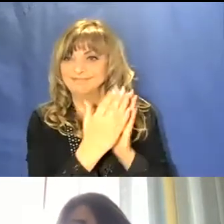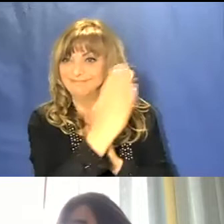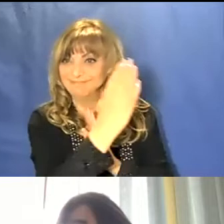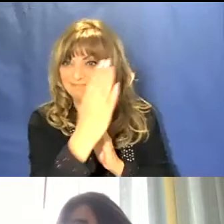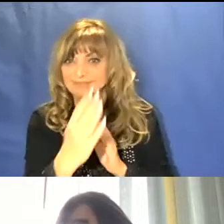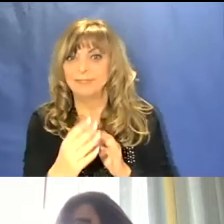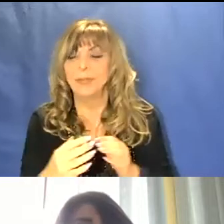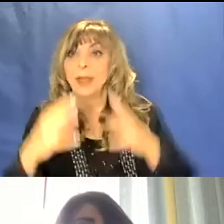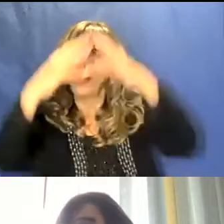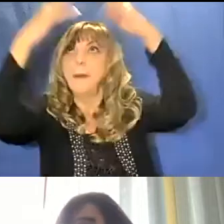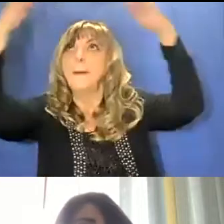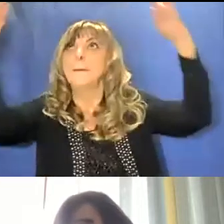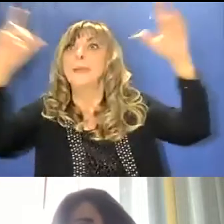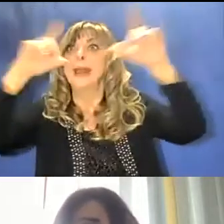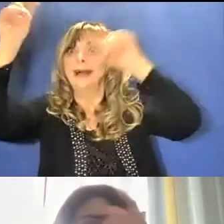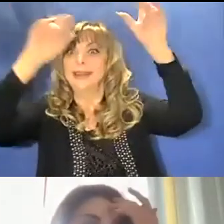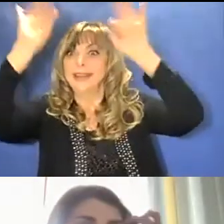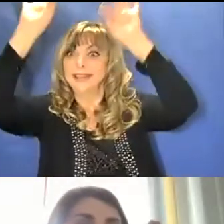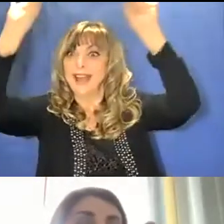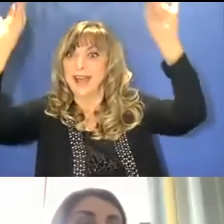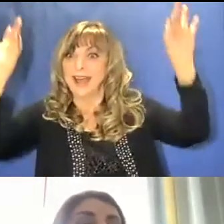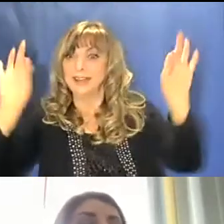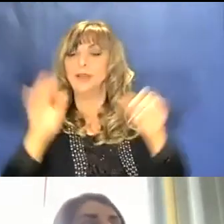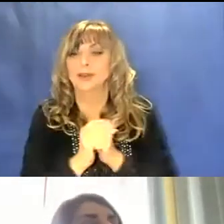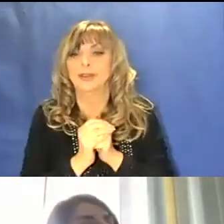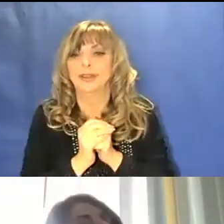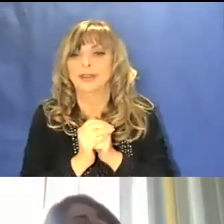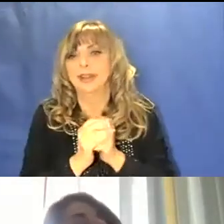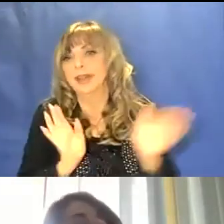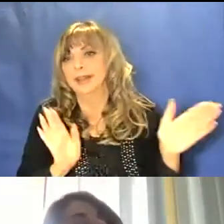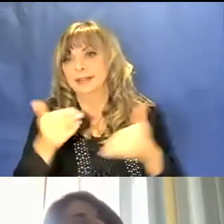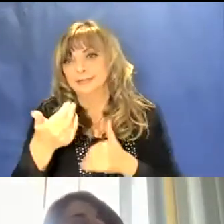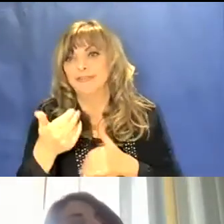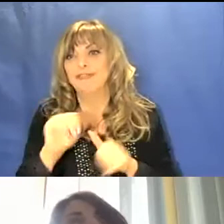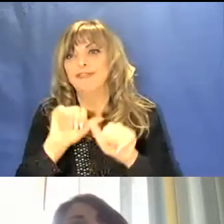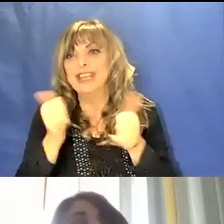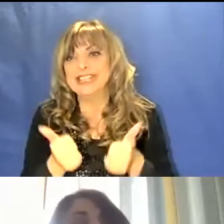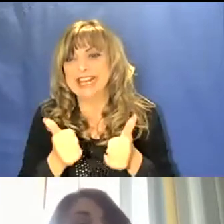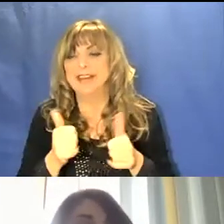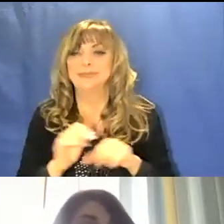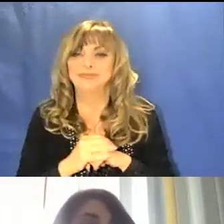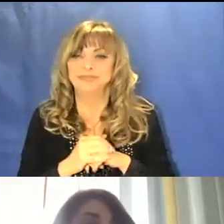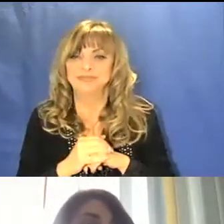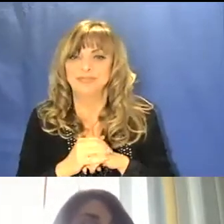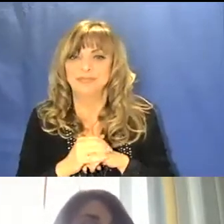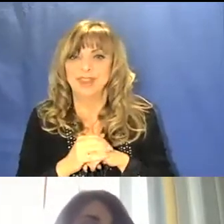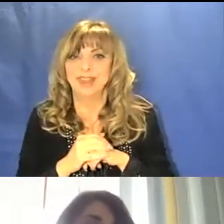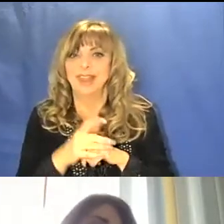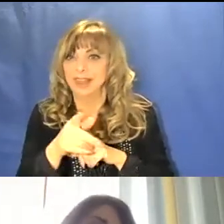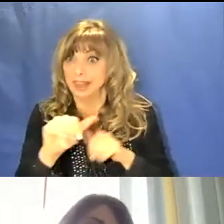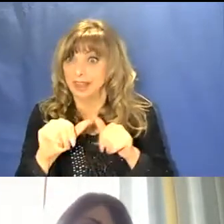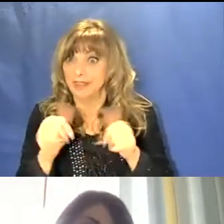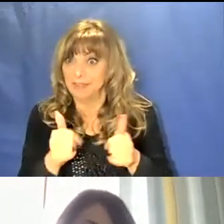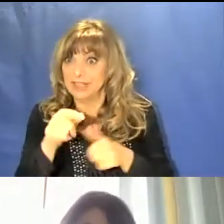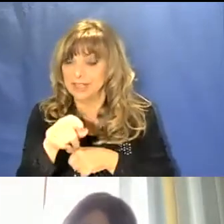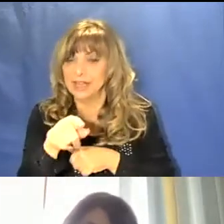planetario e il gabinetto di fisica. Il gabinetto di fisica raccoglie una